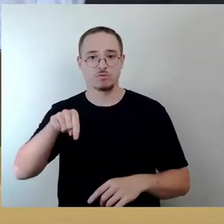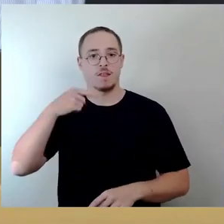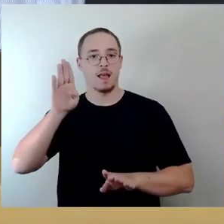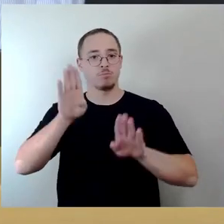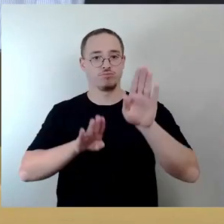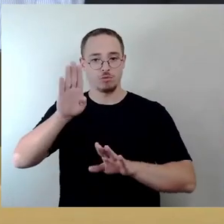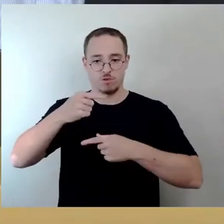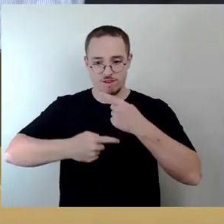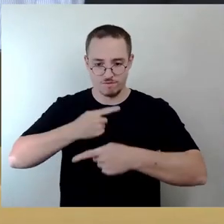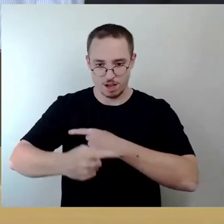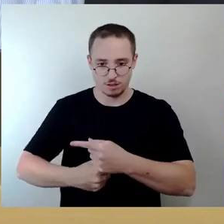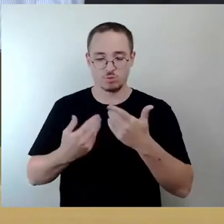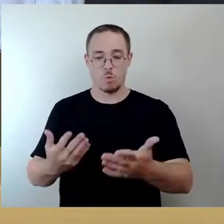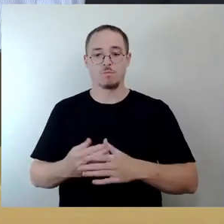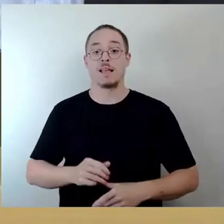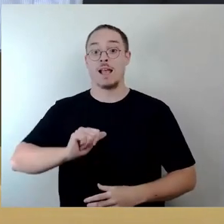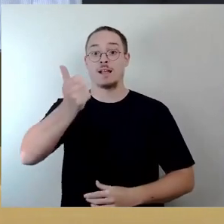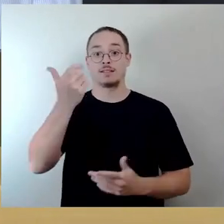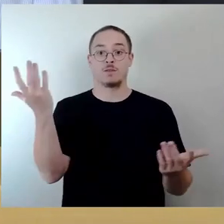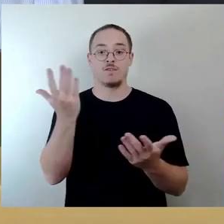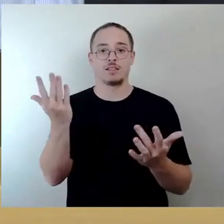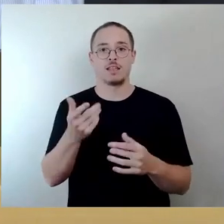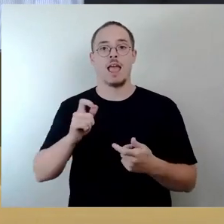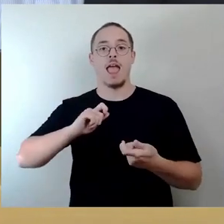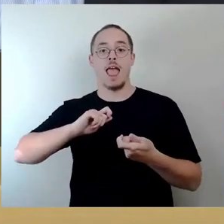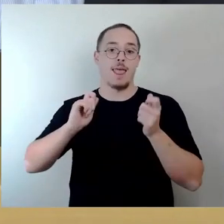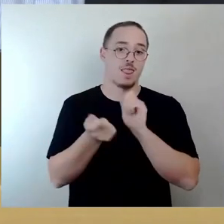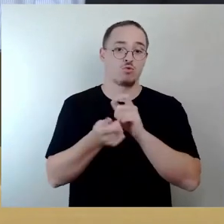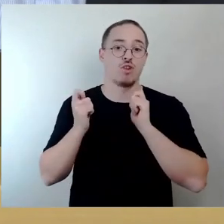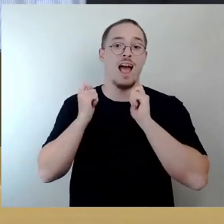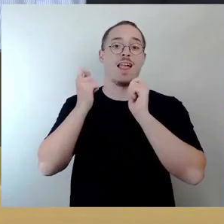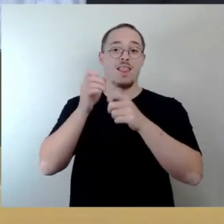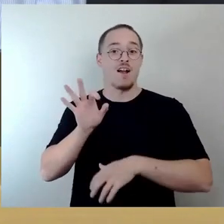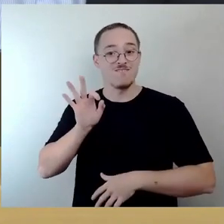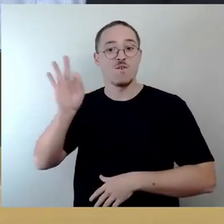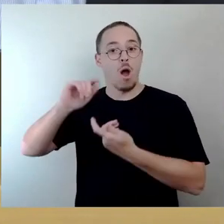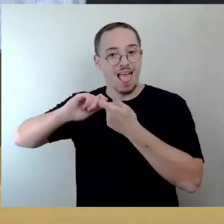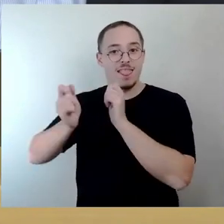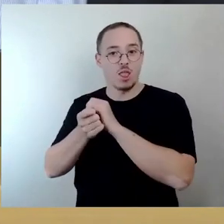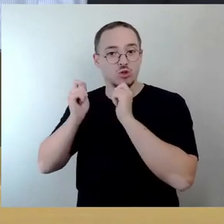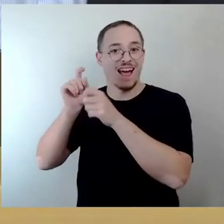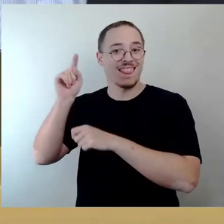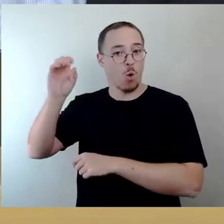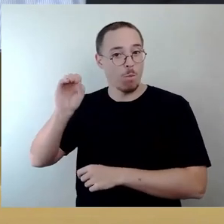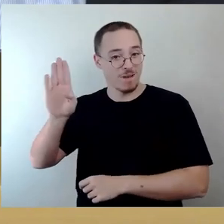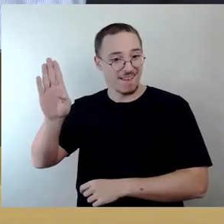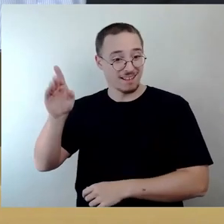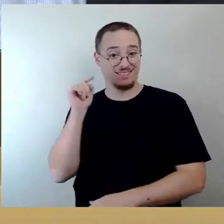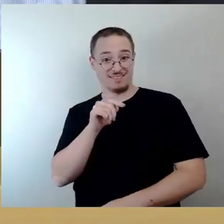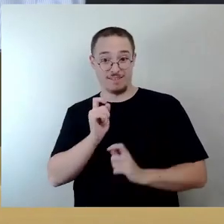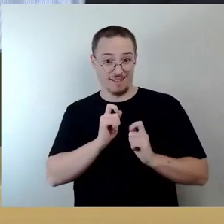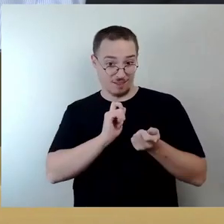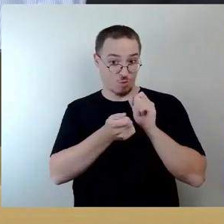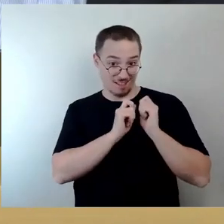Änderungsantrag zum Änderungsantrag des OBs von den Bündnis 90 die Grünen abstimmen. Wenn er eine Mehrheit hat, würde man den so